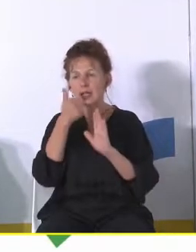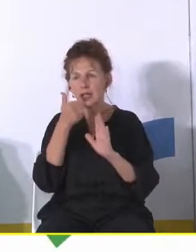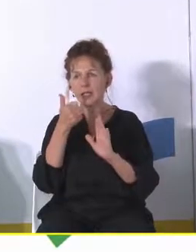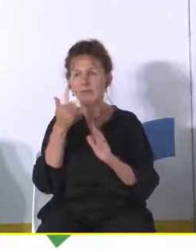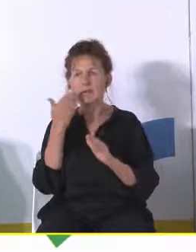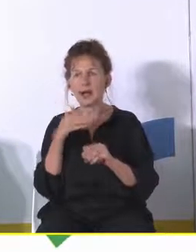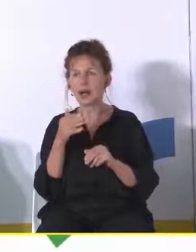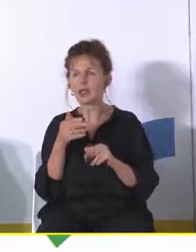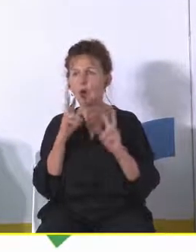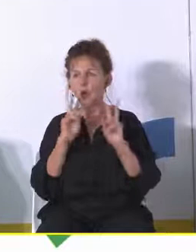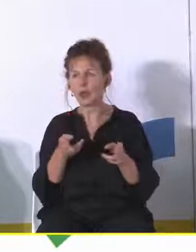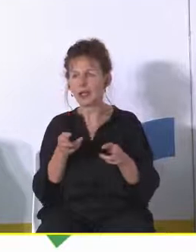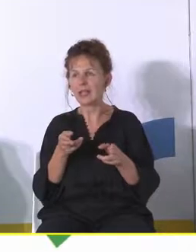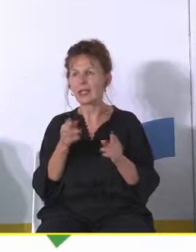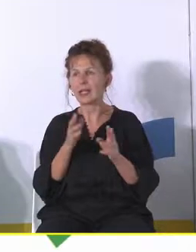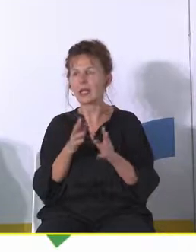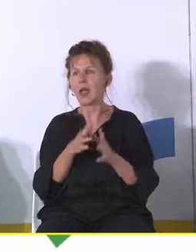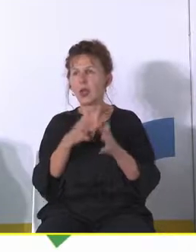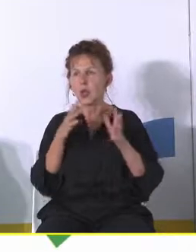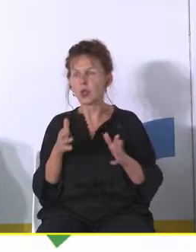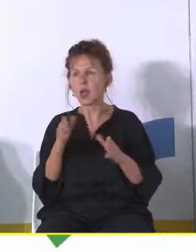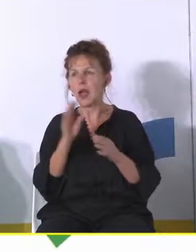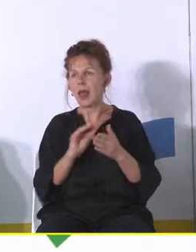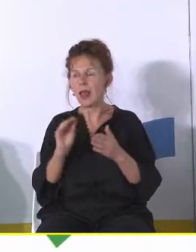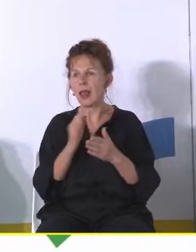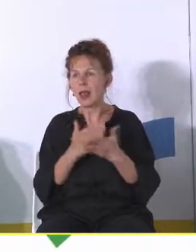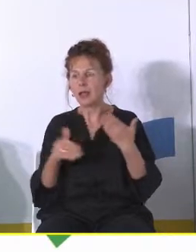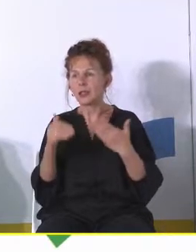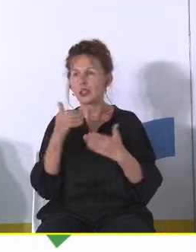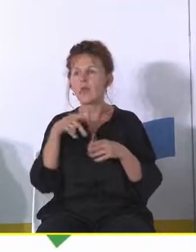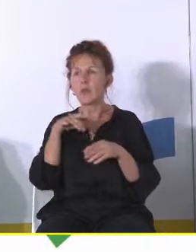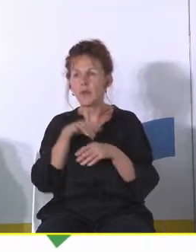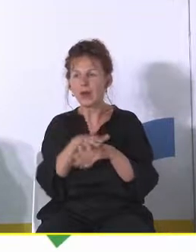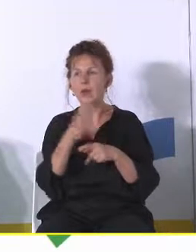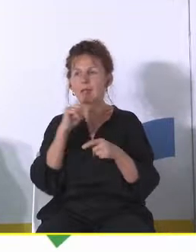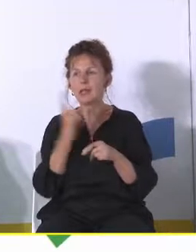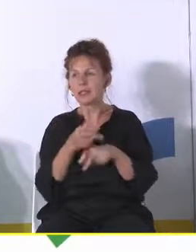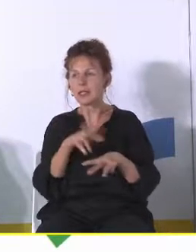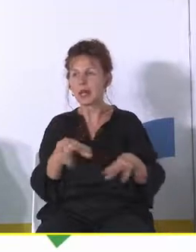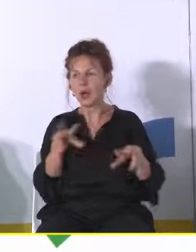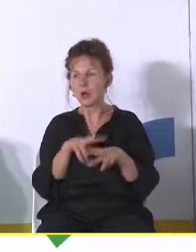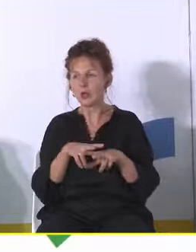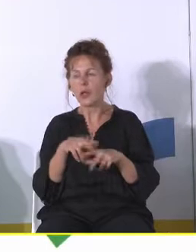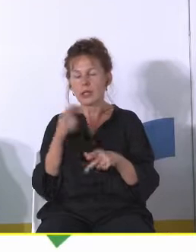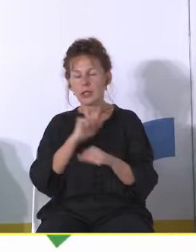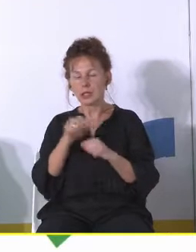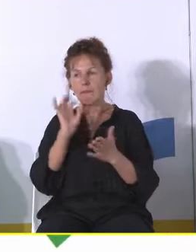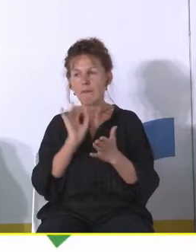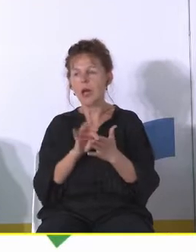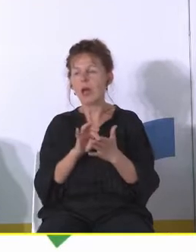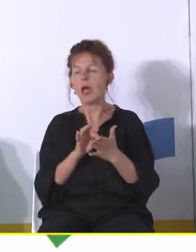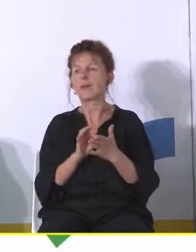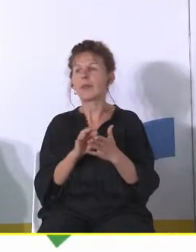Niemniej wydaje mi się, że jest to jeden z rzeczywiście bardzo konkretnych i dużych elementów wpływających na decyzję rodzin nie wydaje mi tego jestem pewna